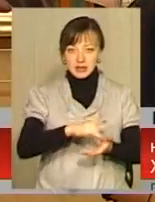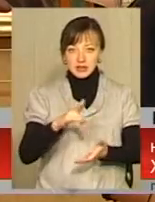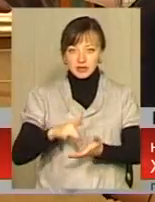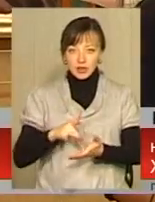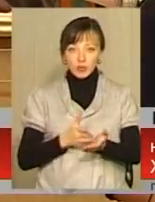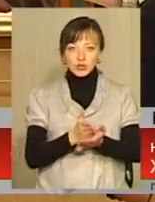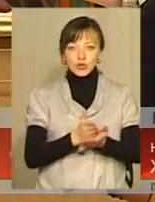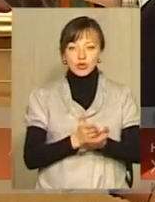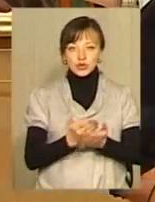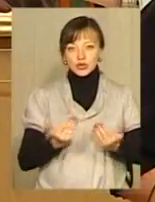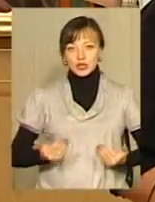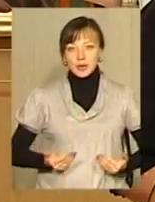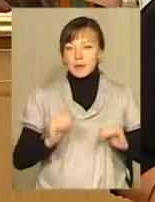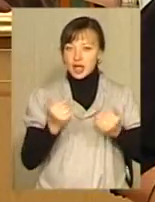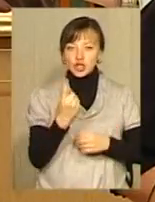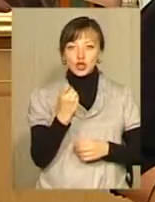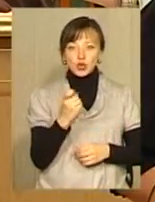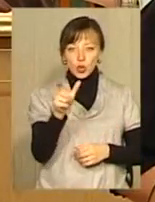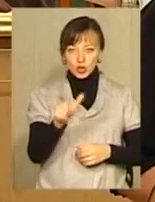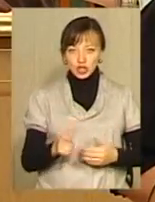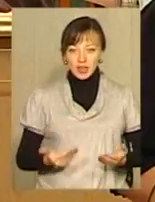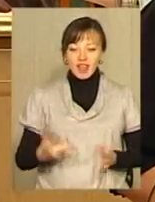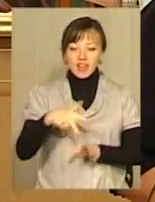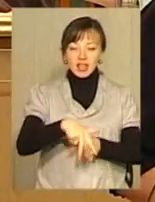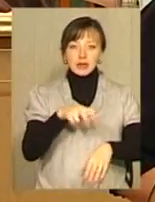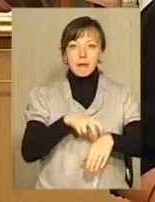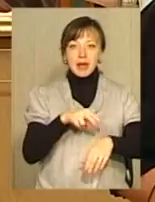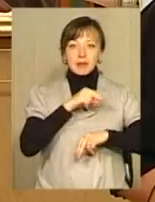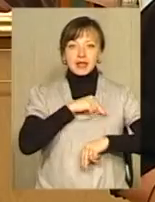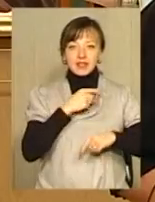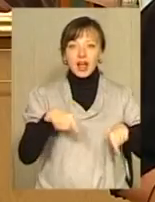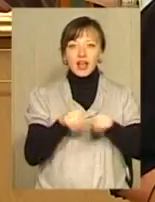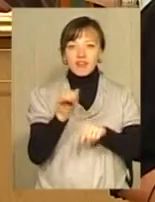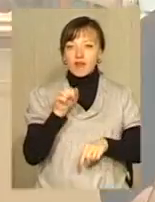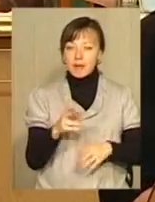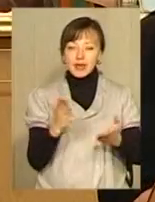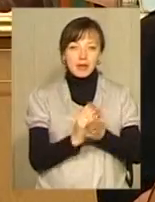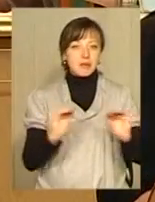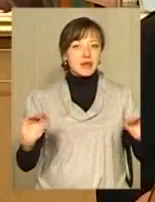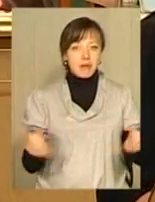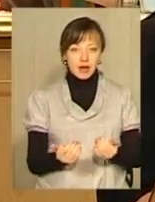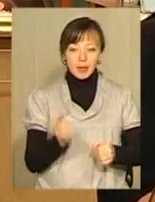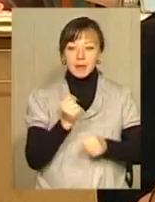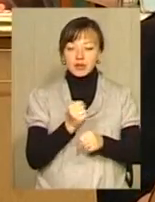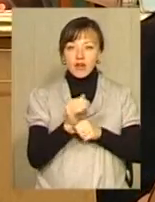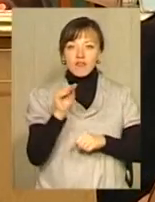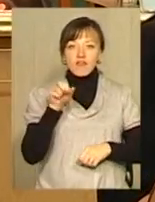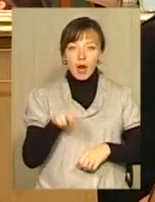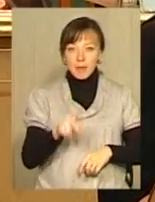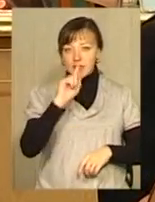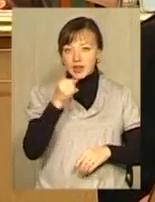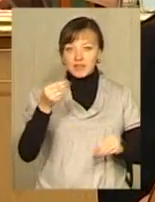них 33 – менше 100 жителів. Навантаження медпрацівників таких фельдшерських пунктів є мінімальним. На функціонування ФАПу в рік